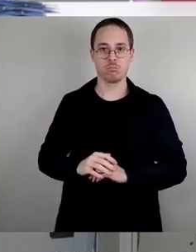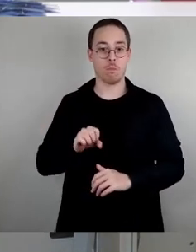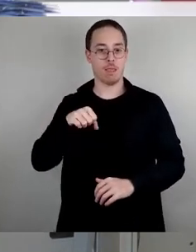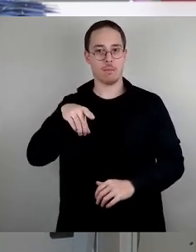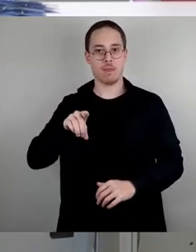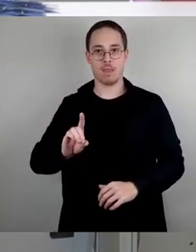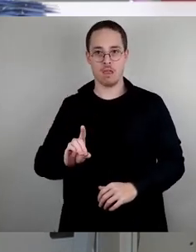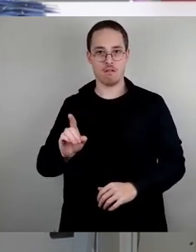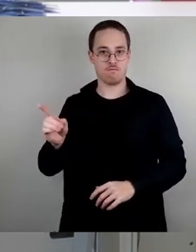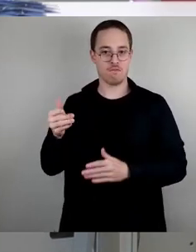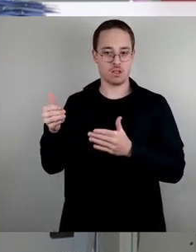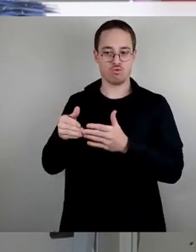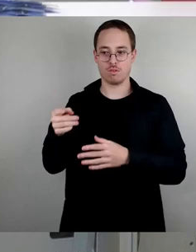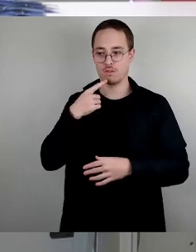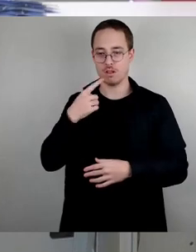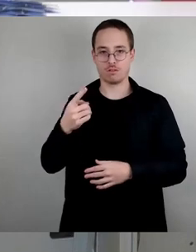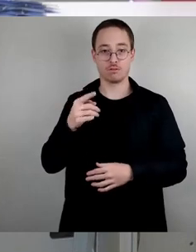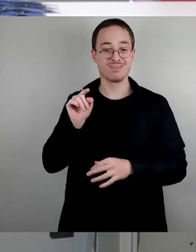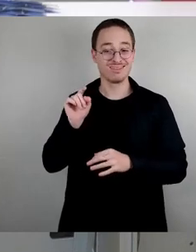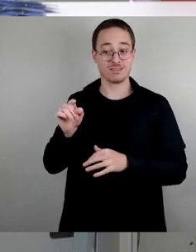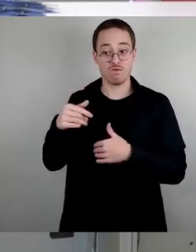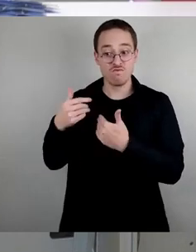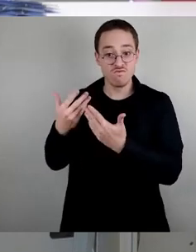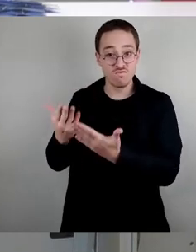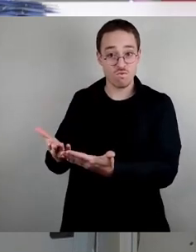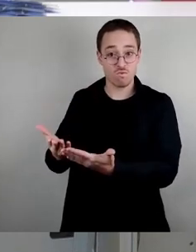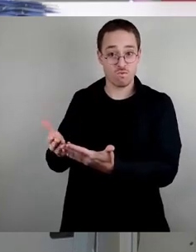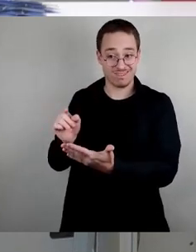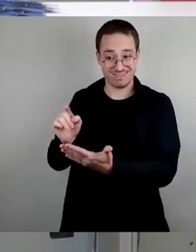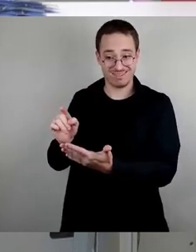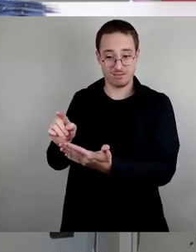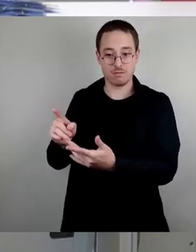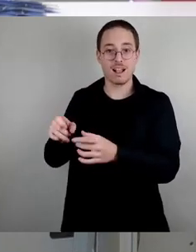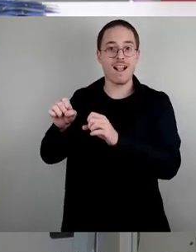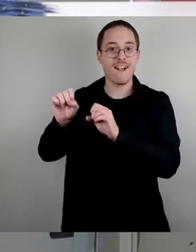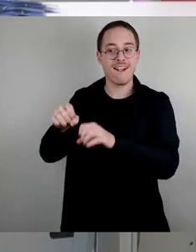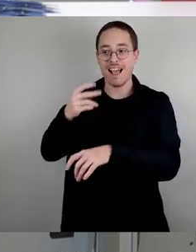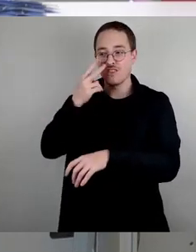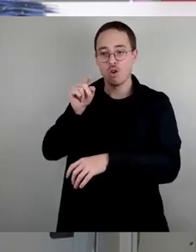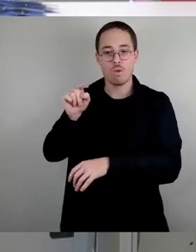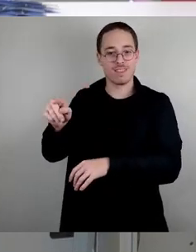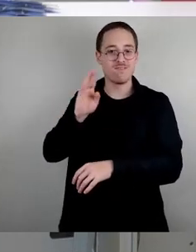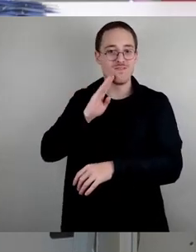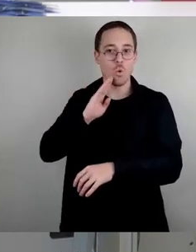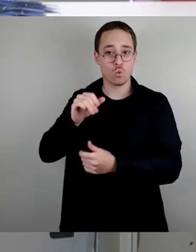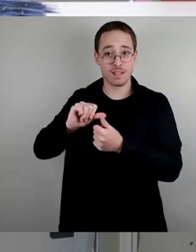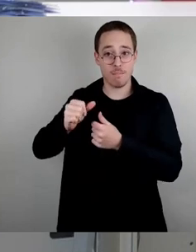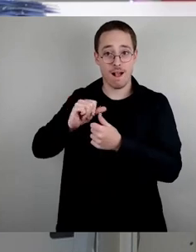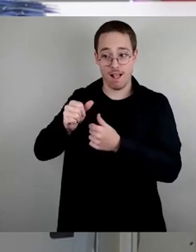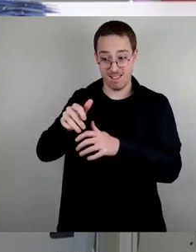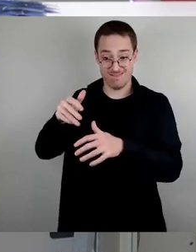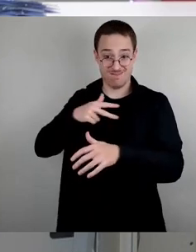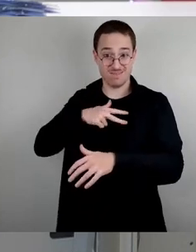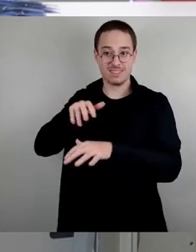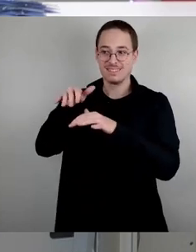wo es sich rechtfertigt, nämlich dort, wo der Wohnungsmangel objektiv vorhanden ist, wollen